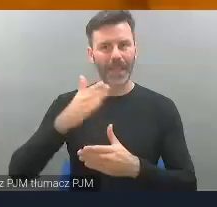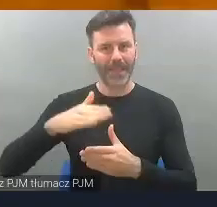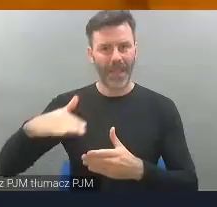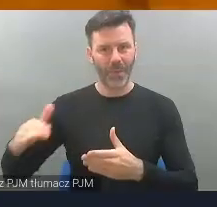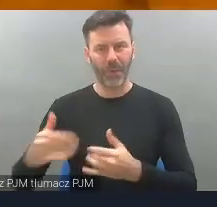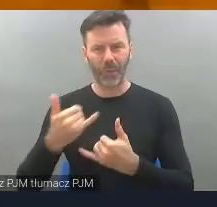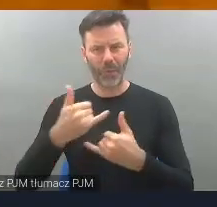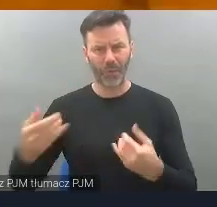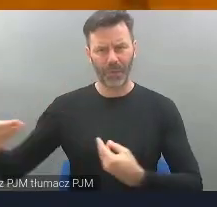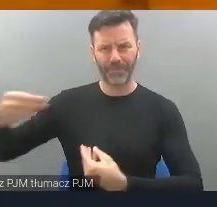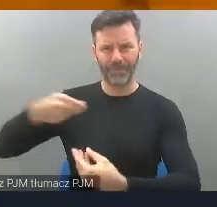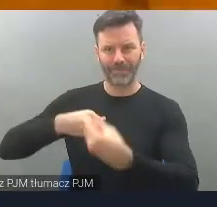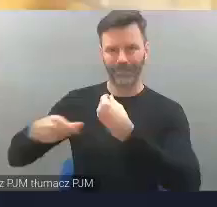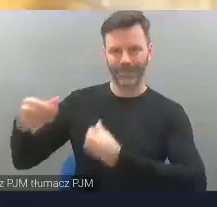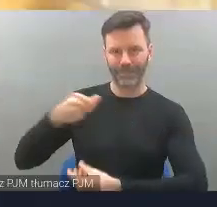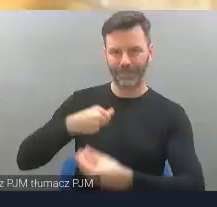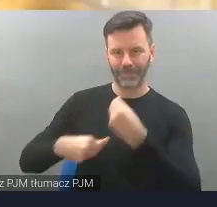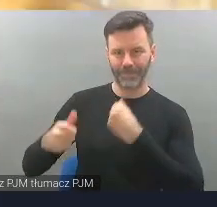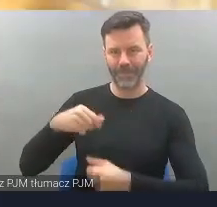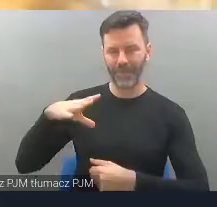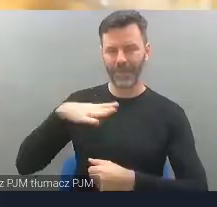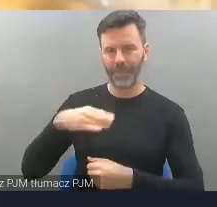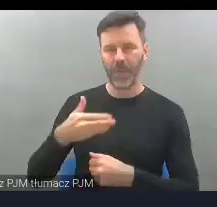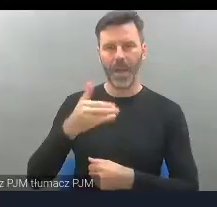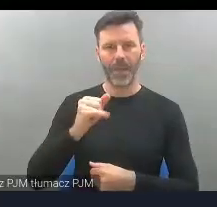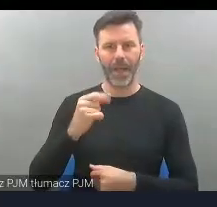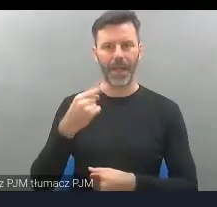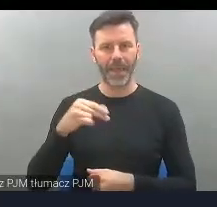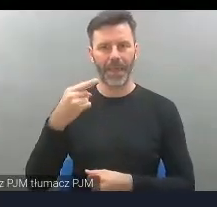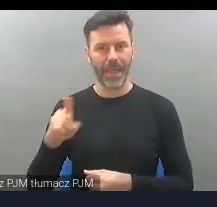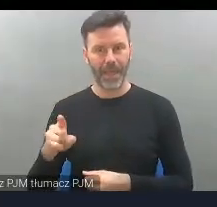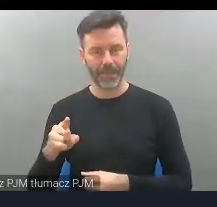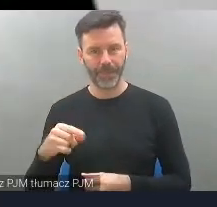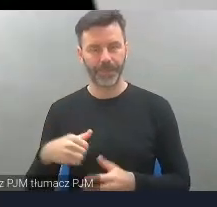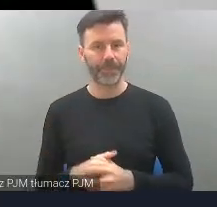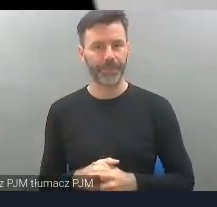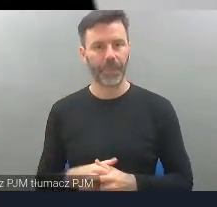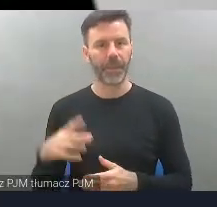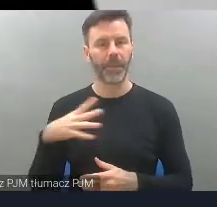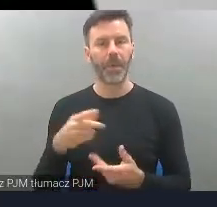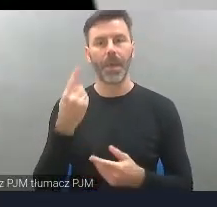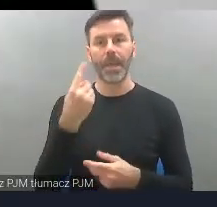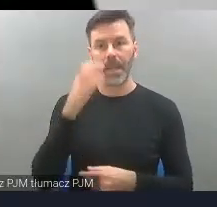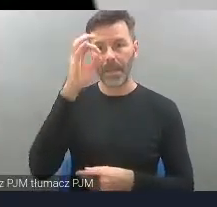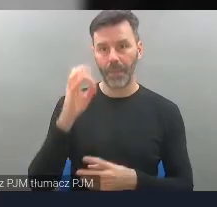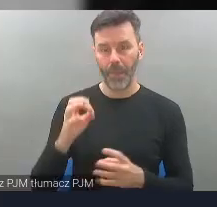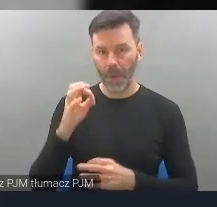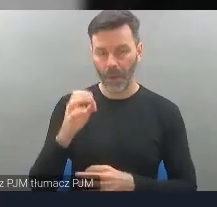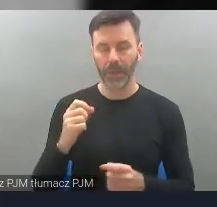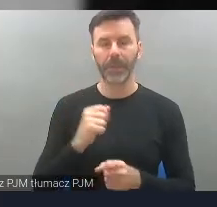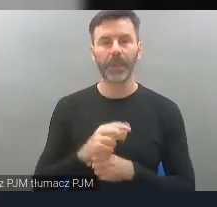Pozyskujemy darczyńców 1%, zbieramy składki od członków stowarzyszenia. Pracujemy również pro publico bono.